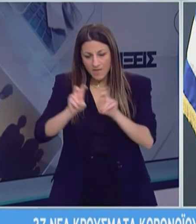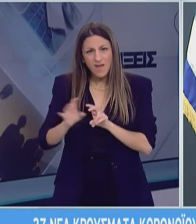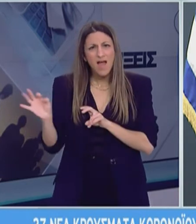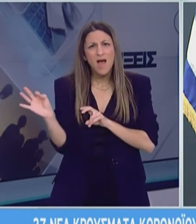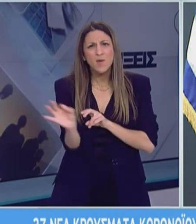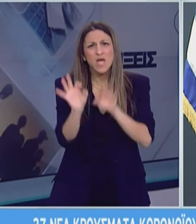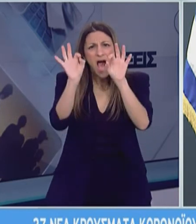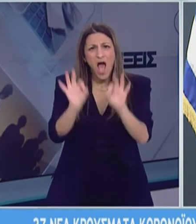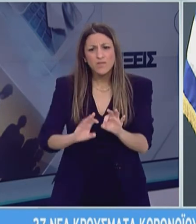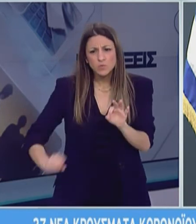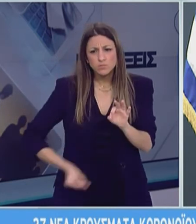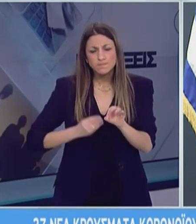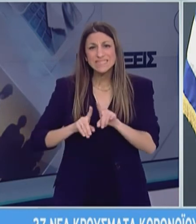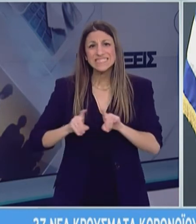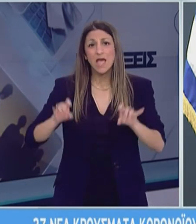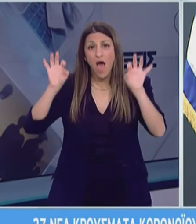συμπτώματα.